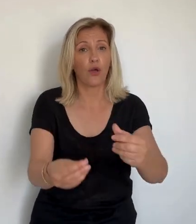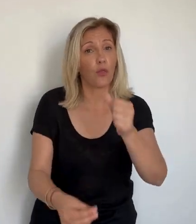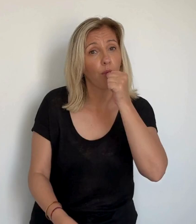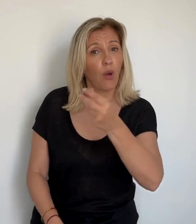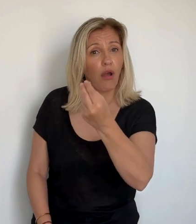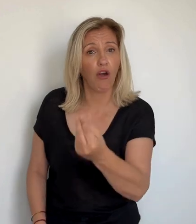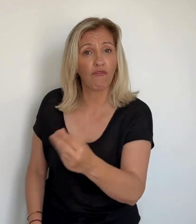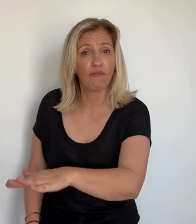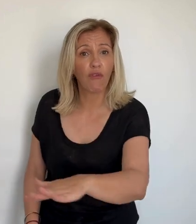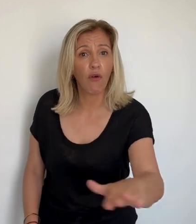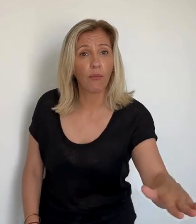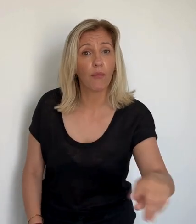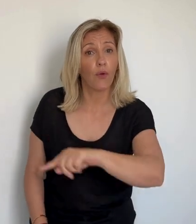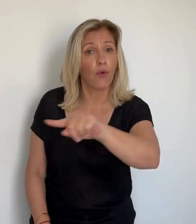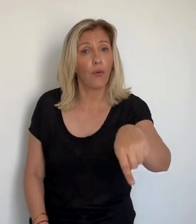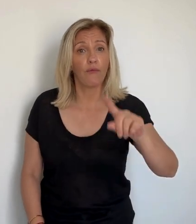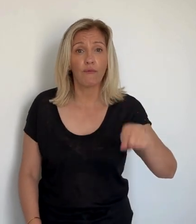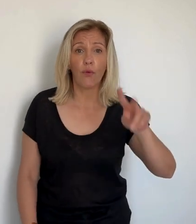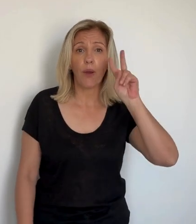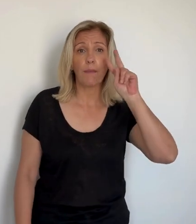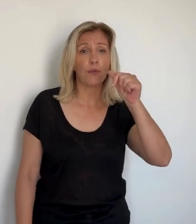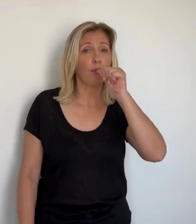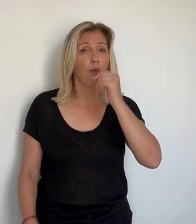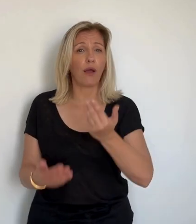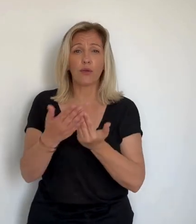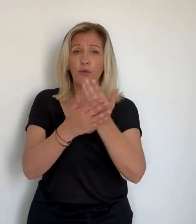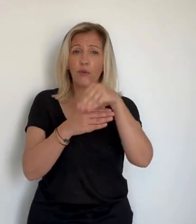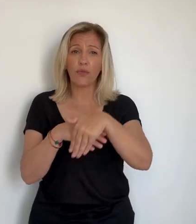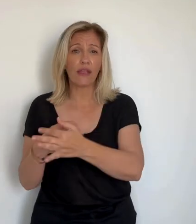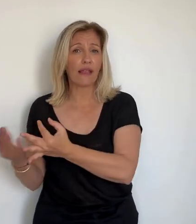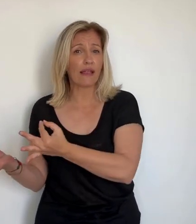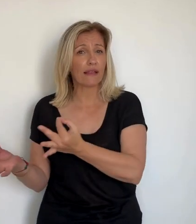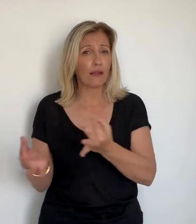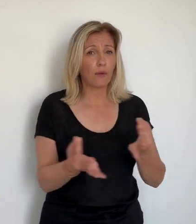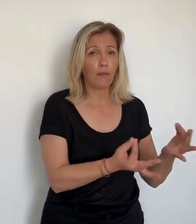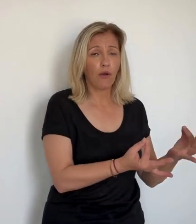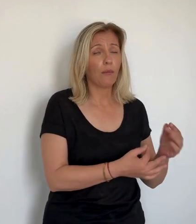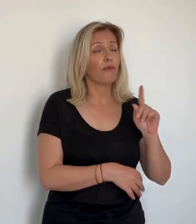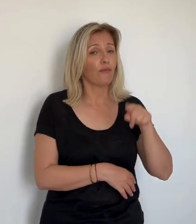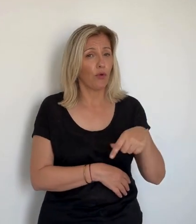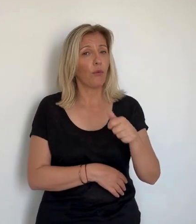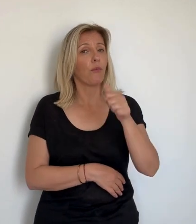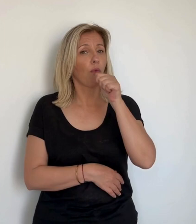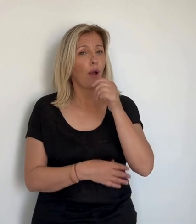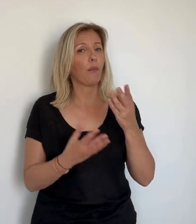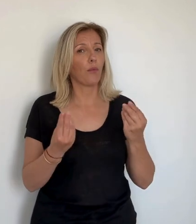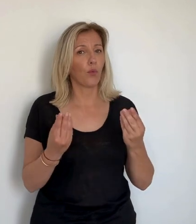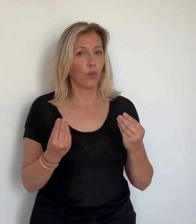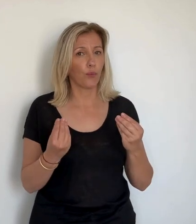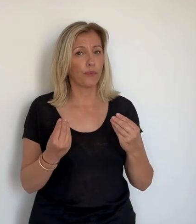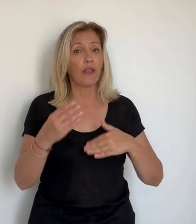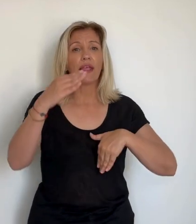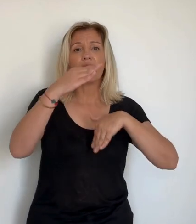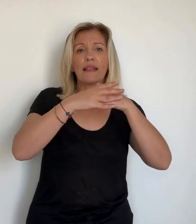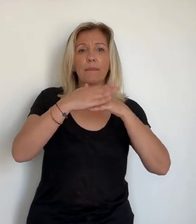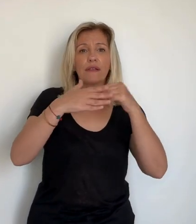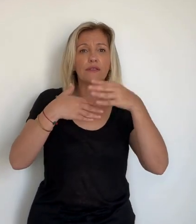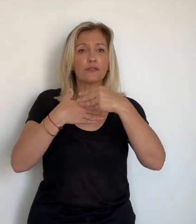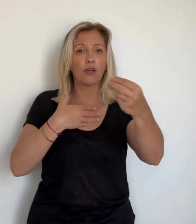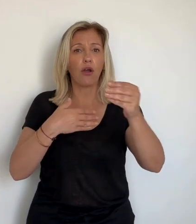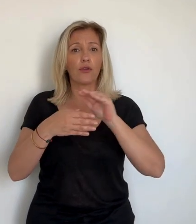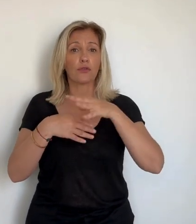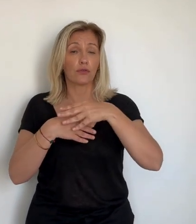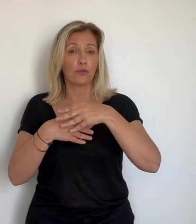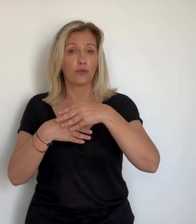-petits. Dans cette micro-crèche, toutes les recommandations sont suivies. En crèche, il ne pas que ça dépasse les 23 degrés en section.